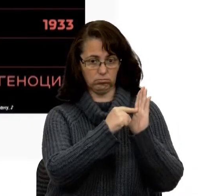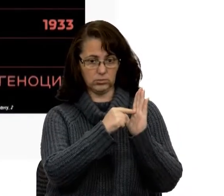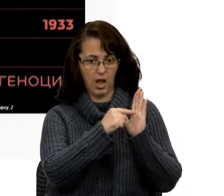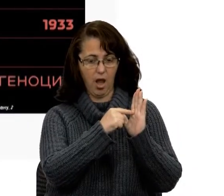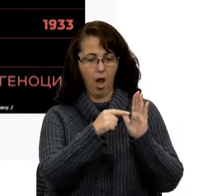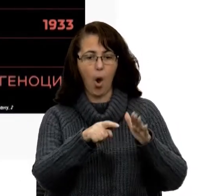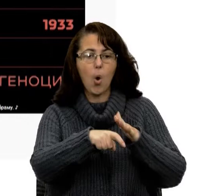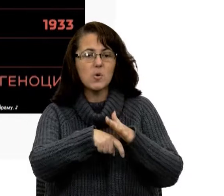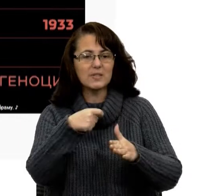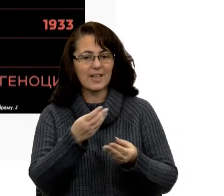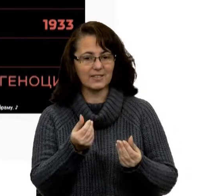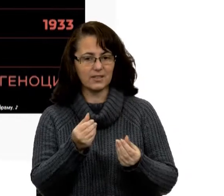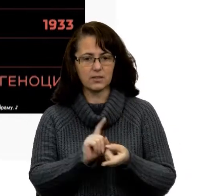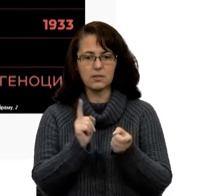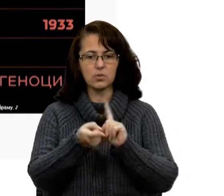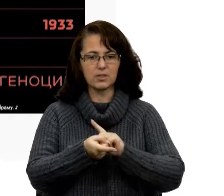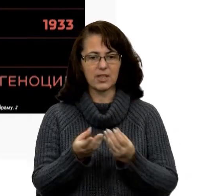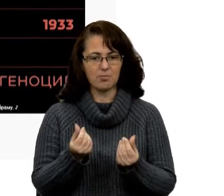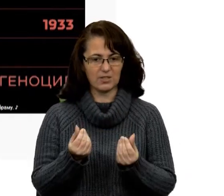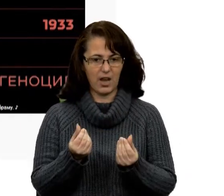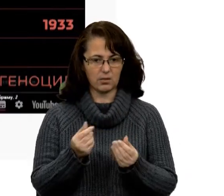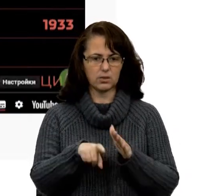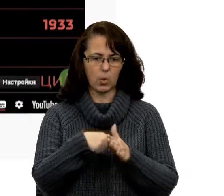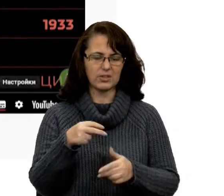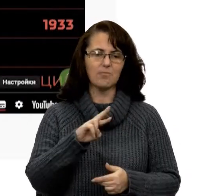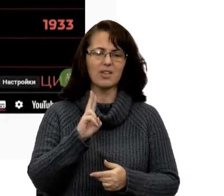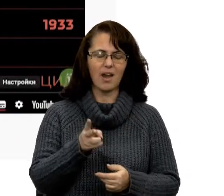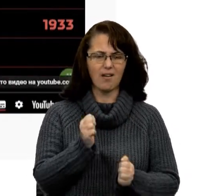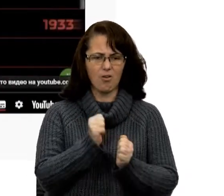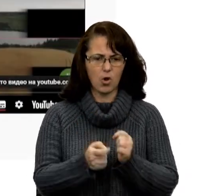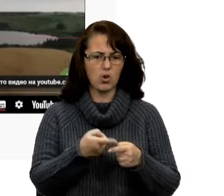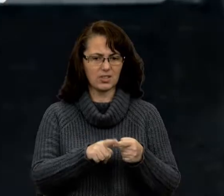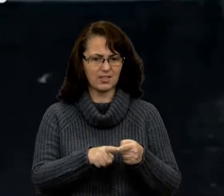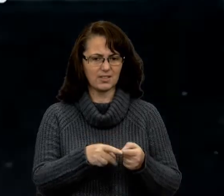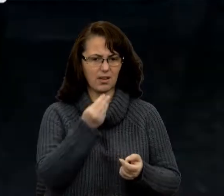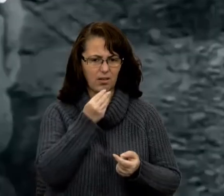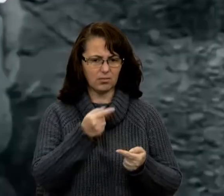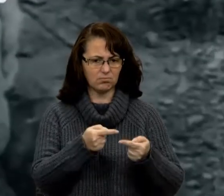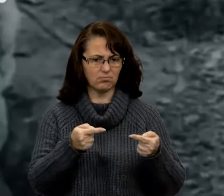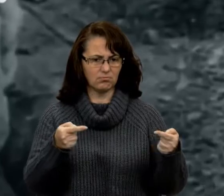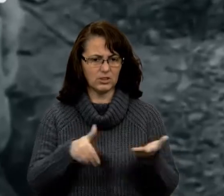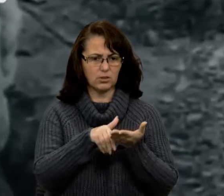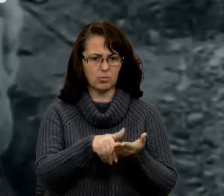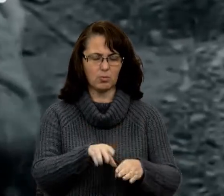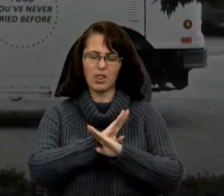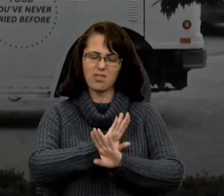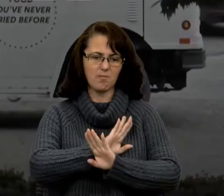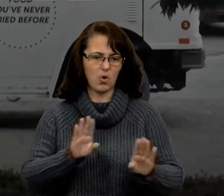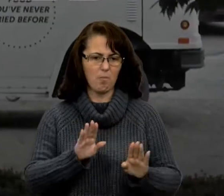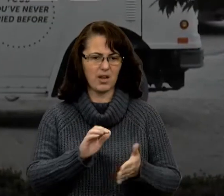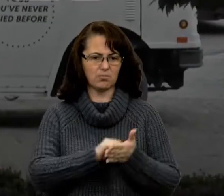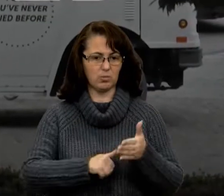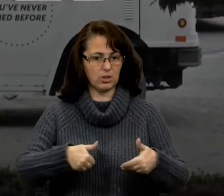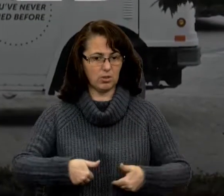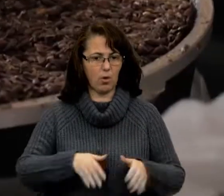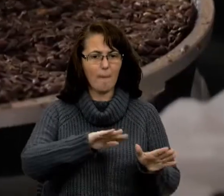ціну, то замість вартості дізнаємося, як кожна з цих страв допомогла не померти від голоду. Минулі